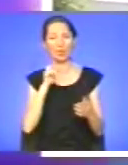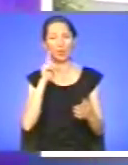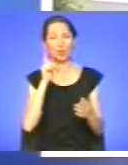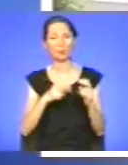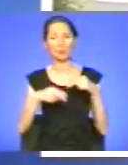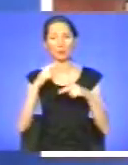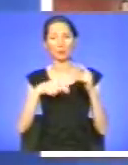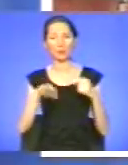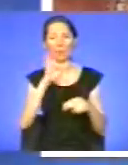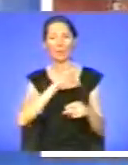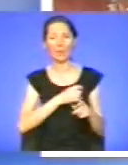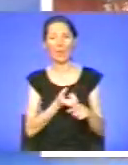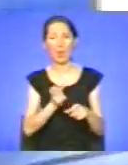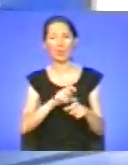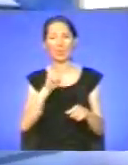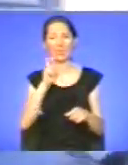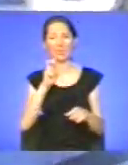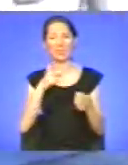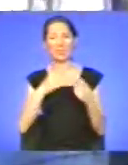скористалися понад 200 сімей.